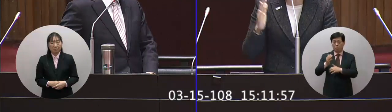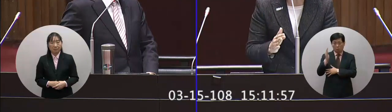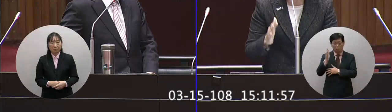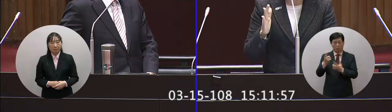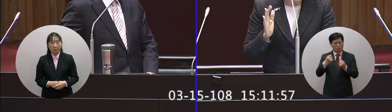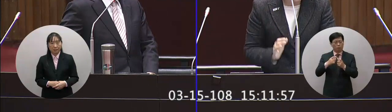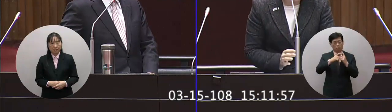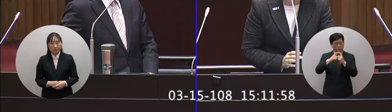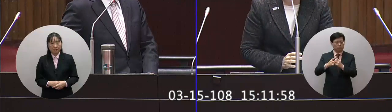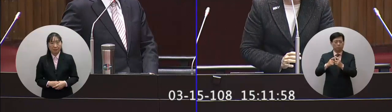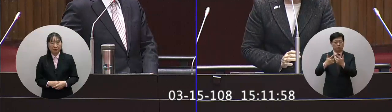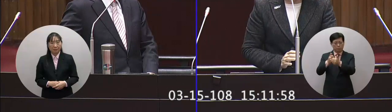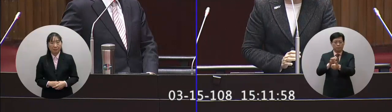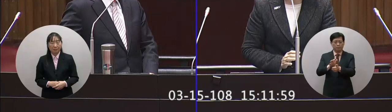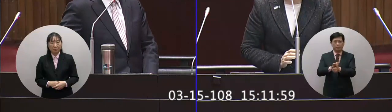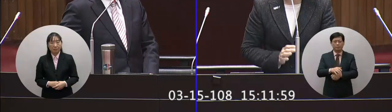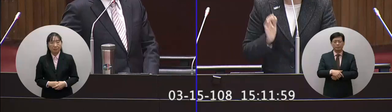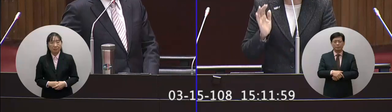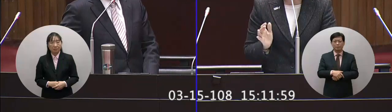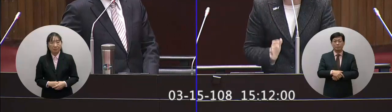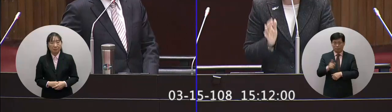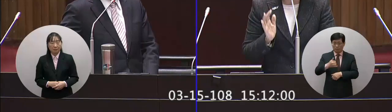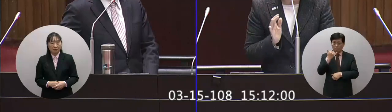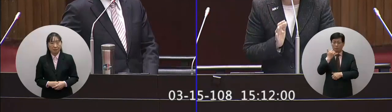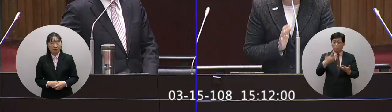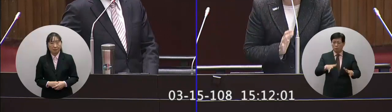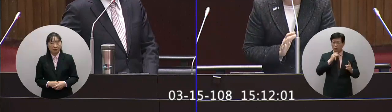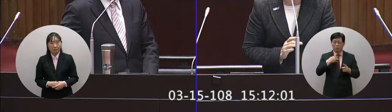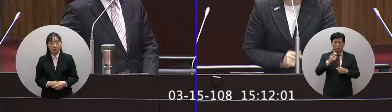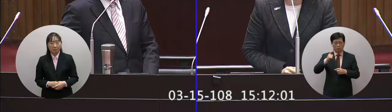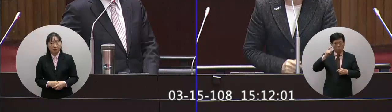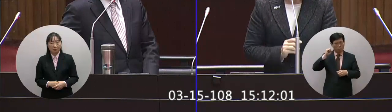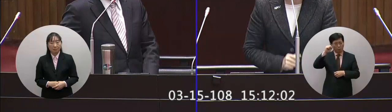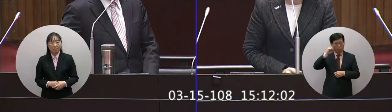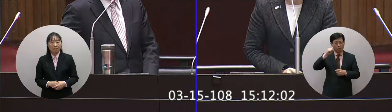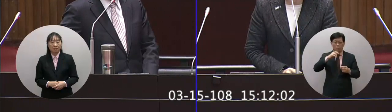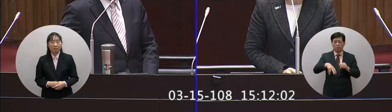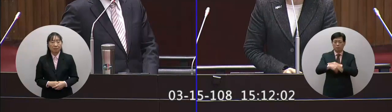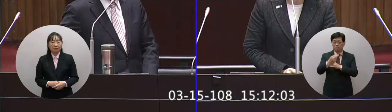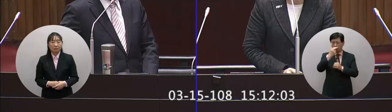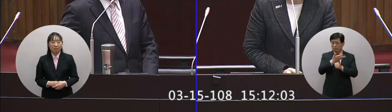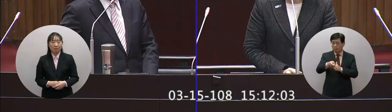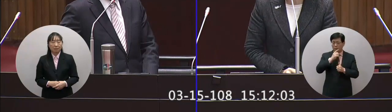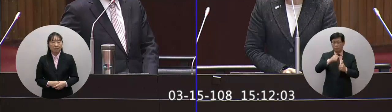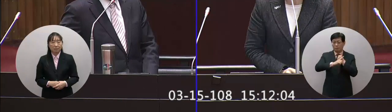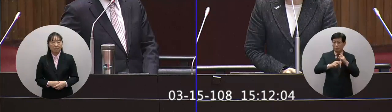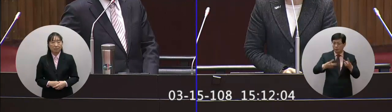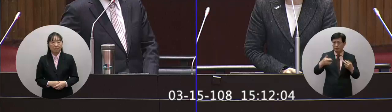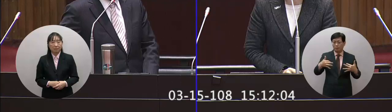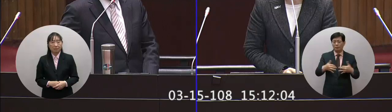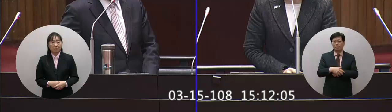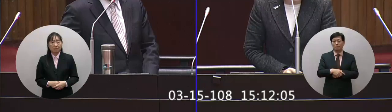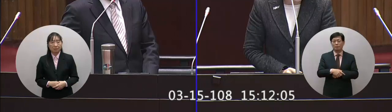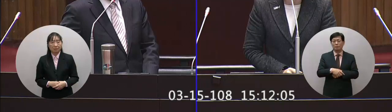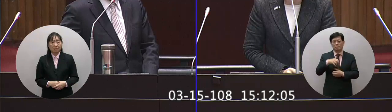政府也要回應這些民意所以我們才有這麼多的反公污的政策修改這個空污法雖然說